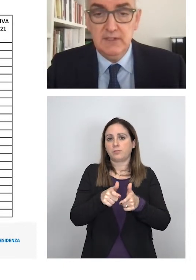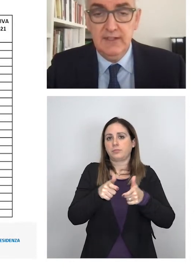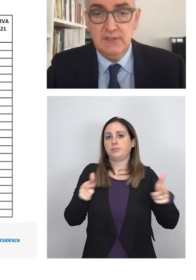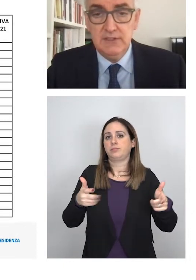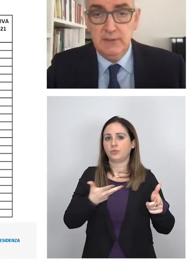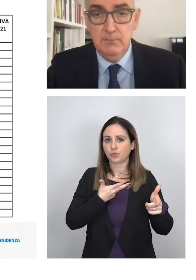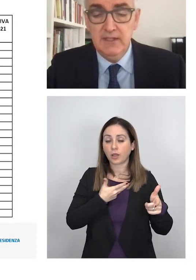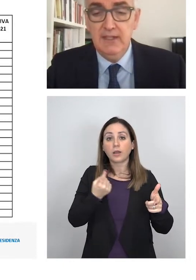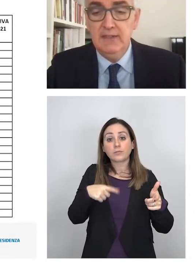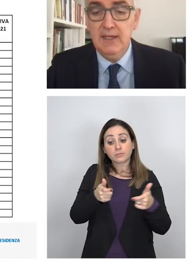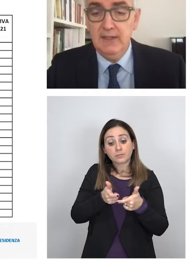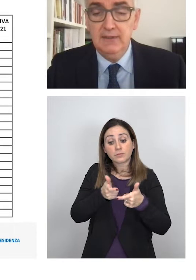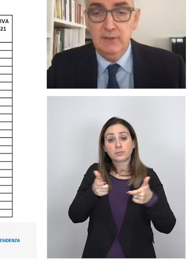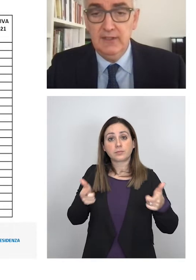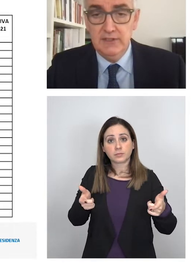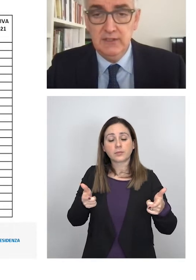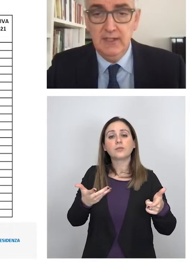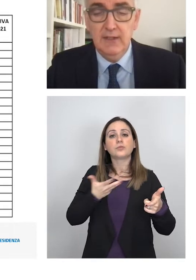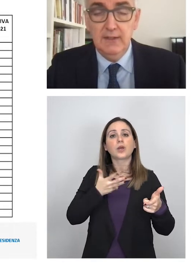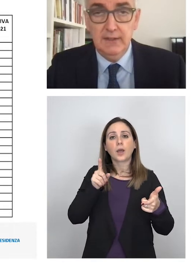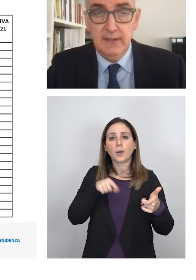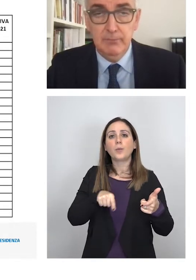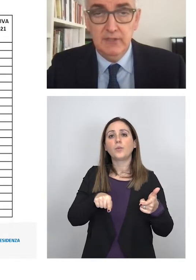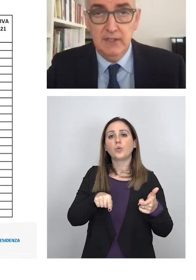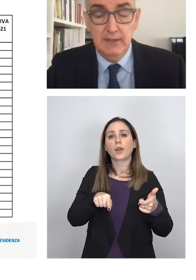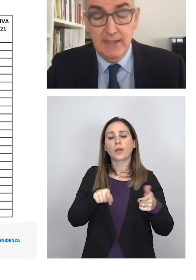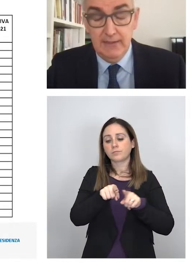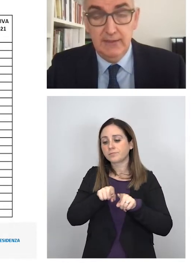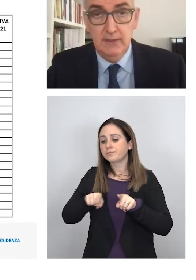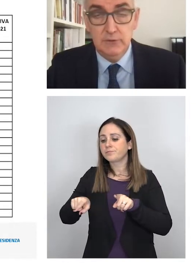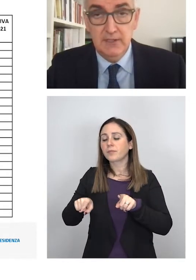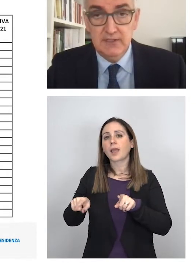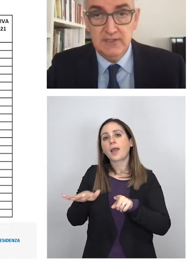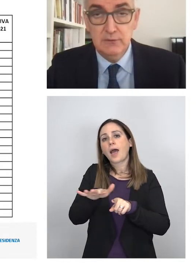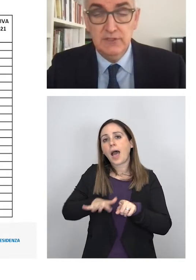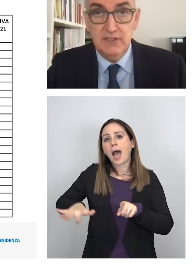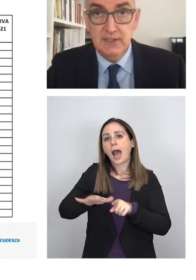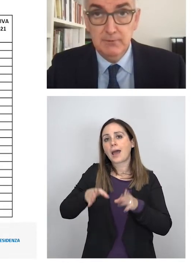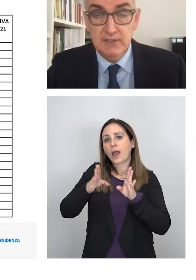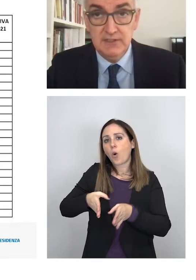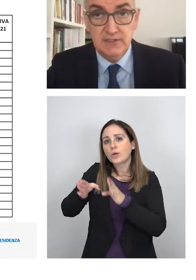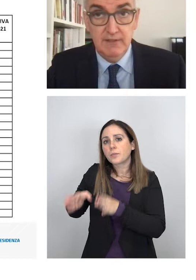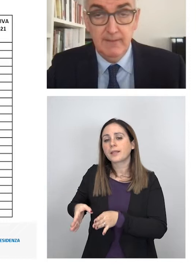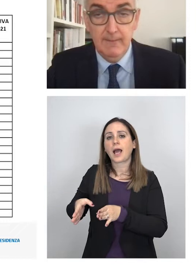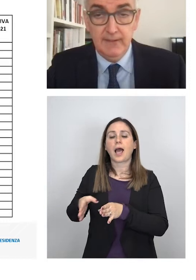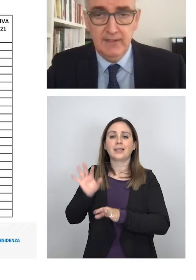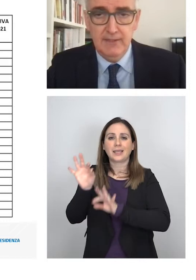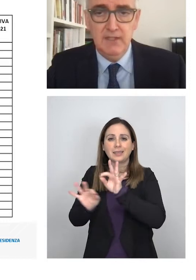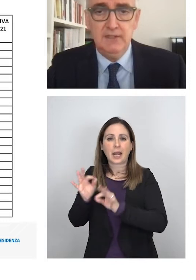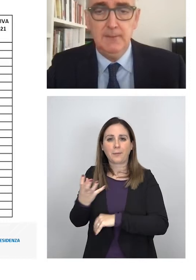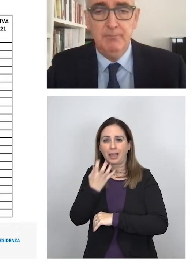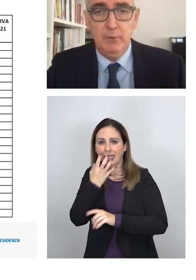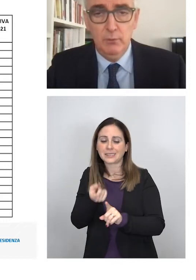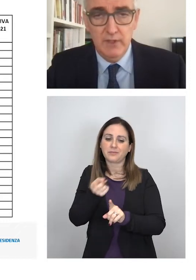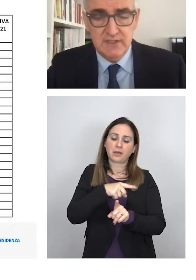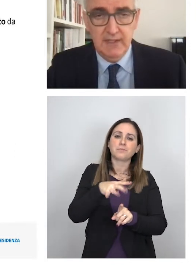questa crescita si è accompagnata anche da una crescita nell'area delle ospedalizzazioni sia in terapia intensiva che in